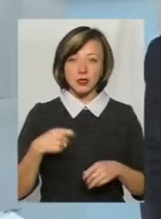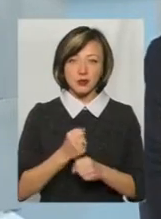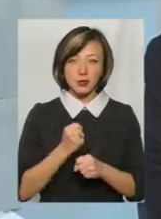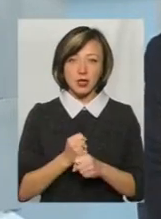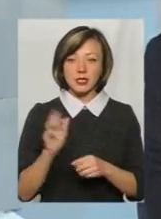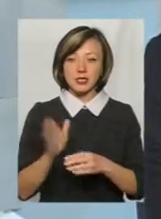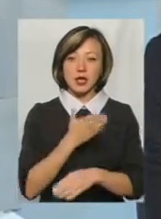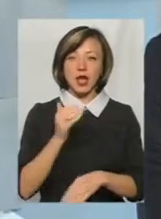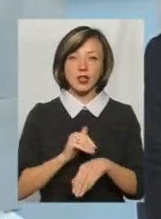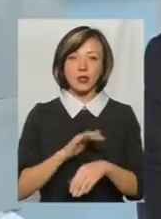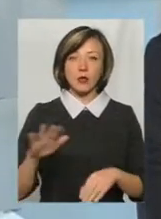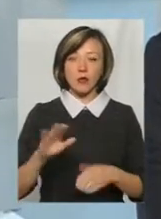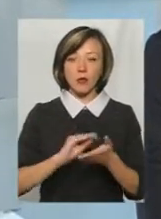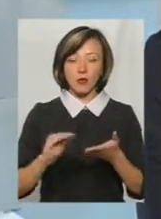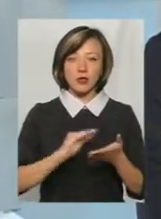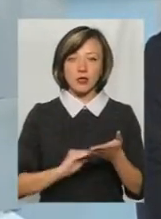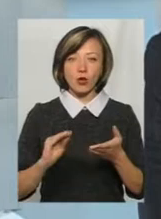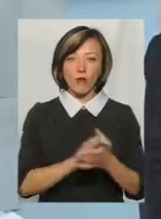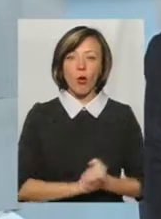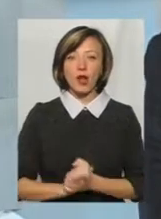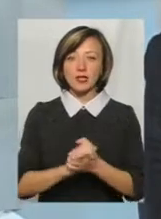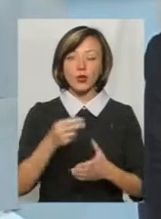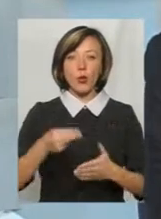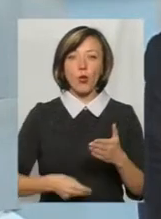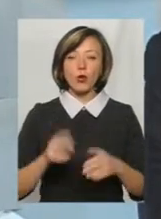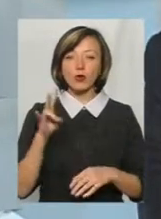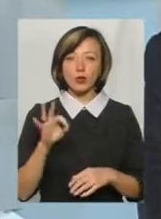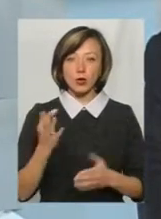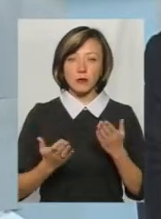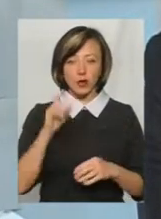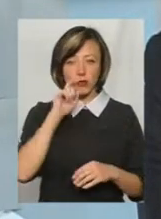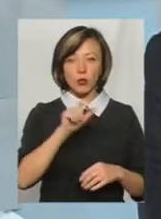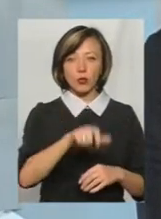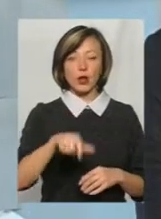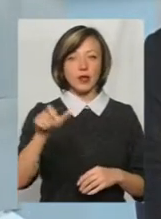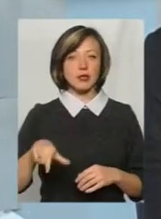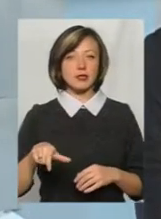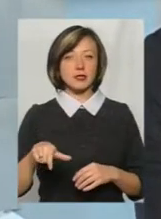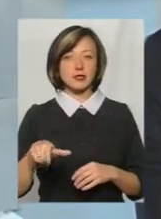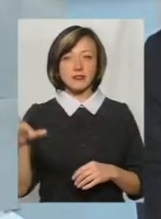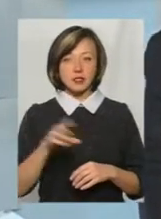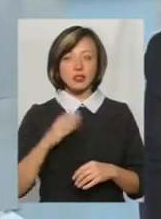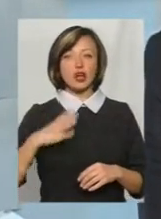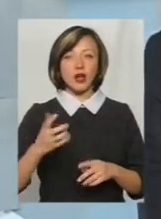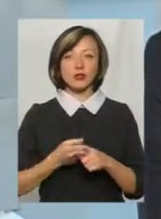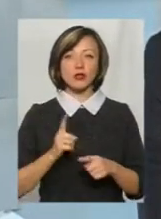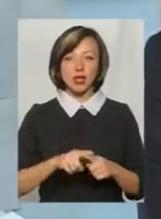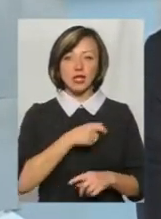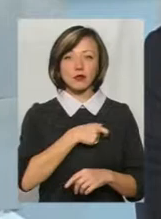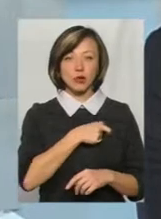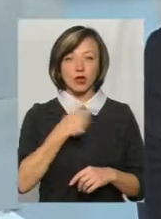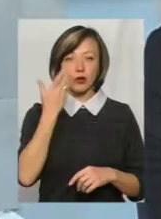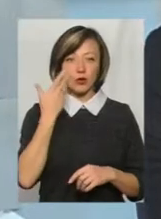прописано в коліційній угоді. Ну, напевно, українці всі чекають цього, депутати, коли